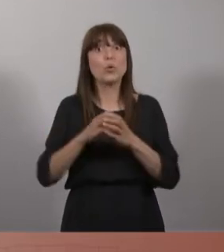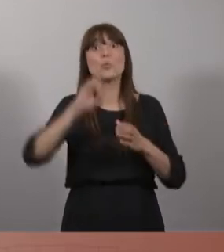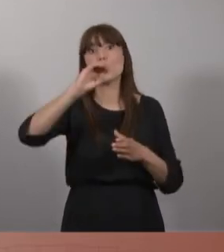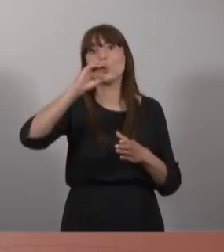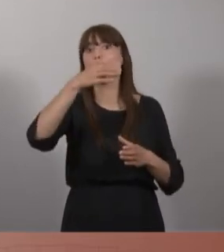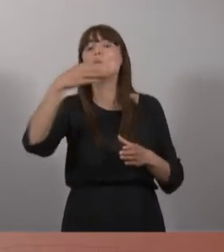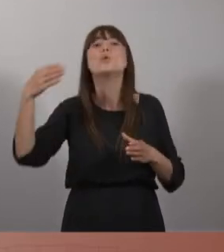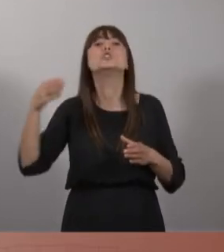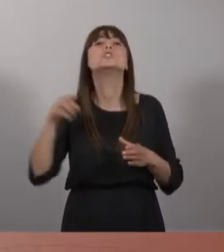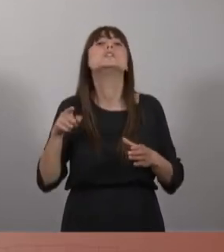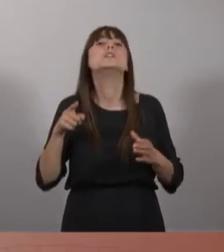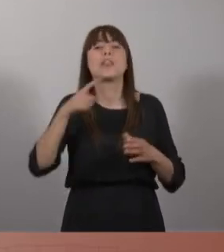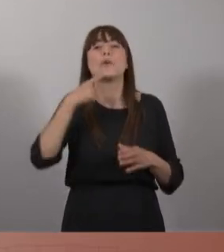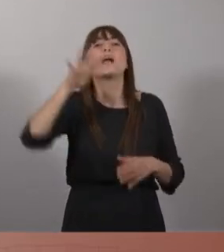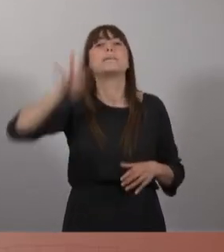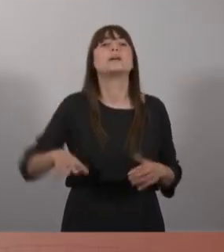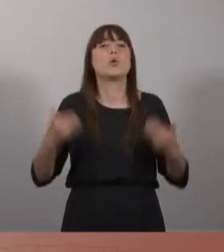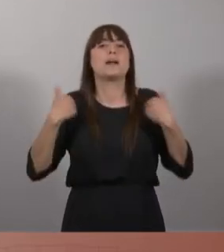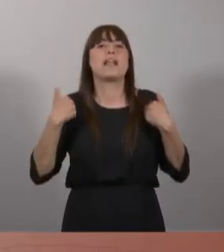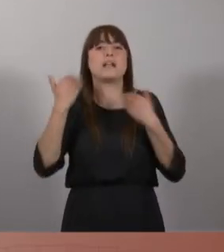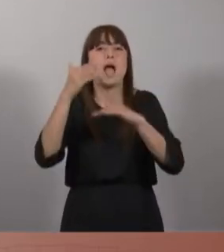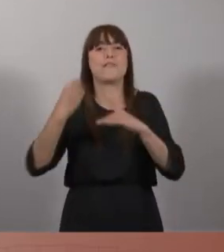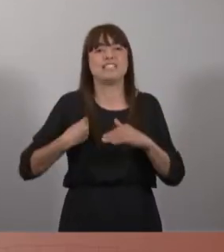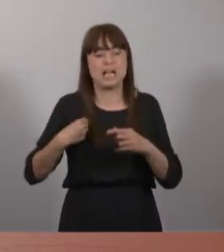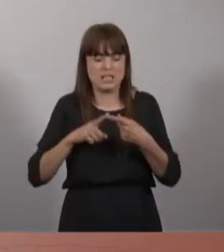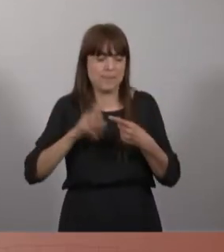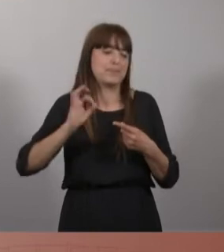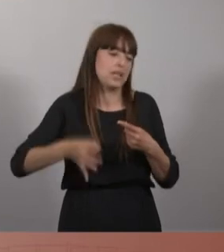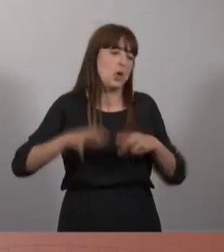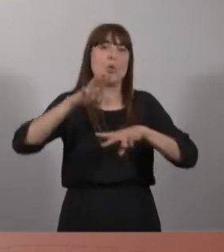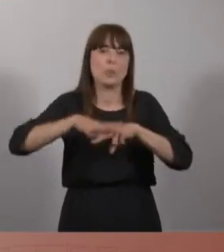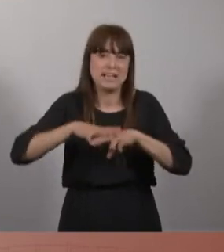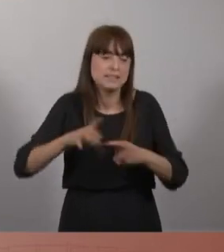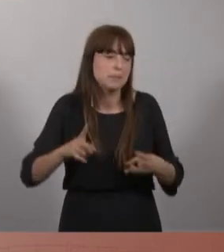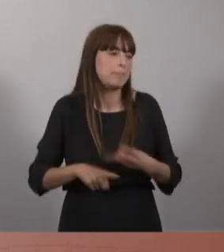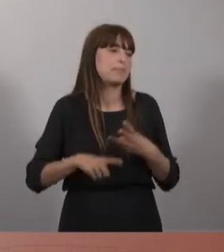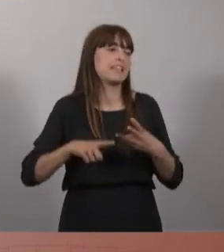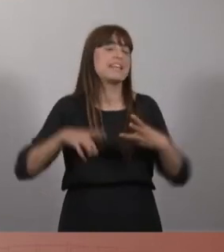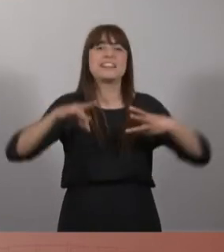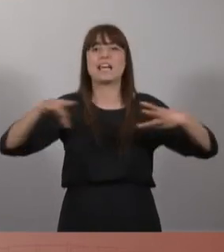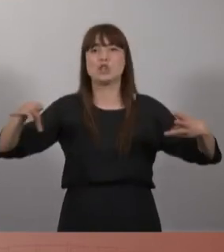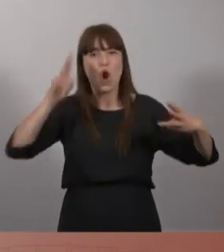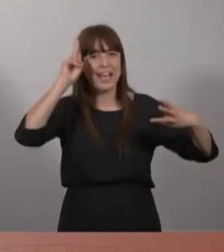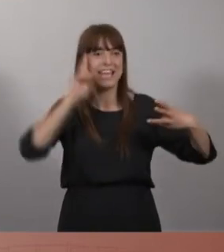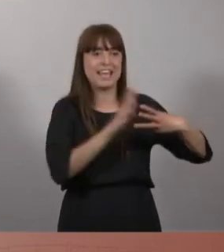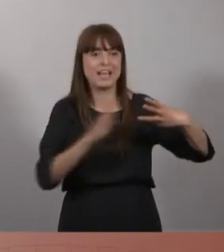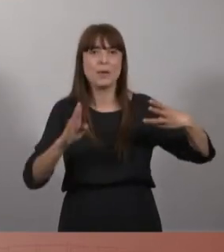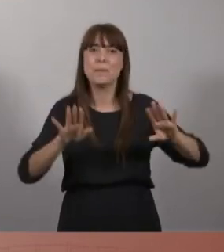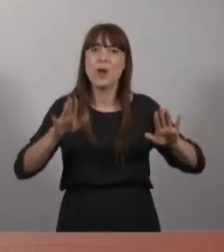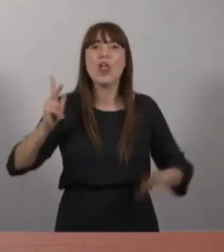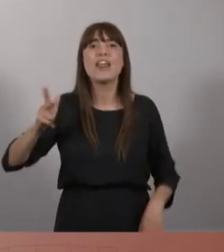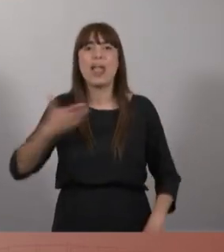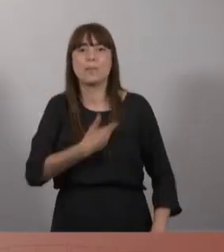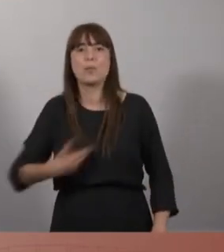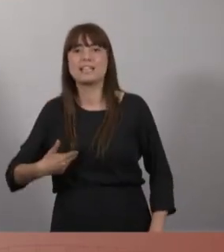competència amb habitatge, i tant, tenim competència amb habitatge, amb urbanisme, amb ordenació al territori. Resulta que la configuració del dret de la propietat la